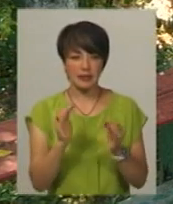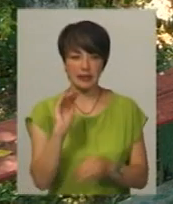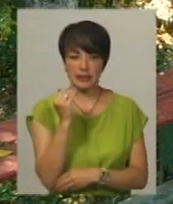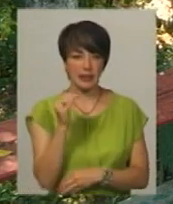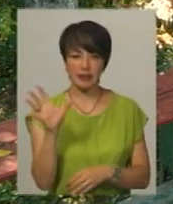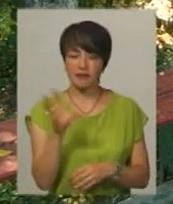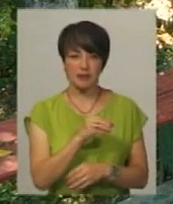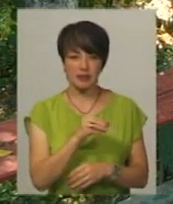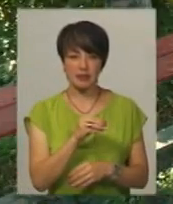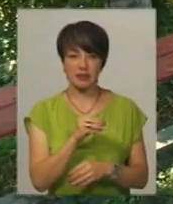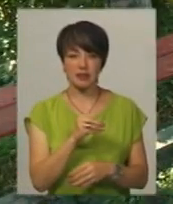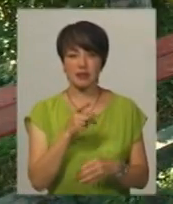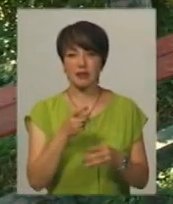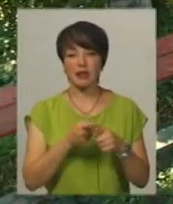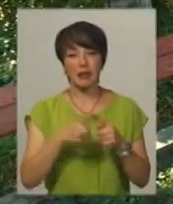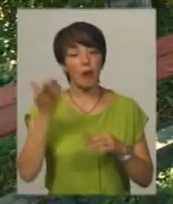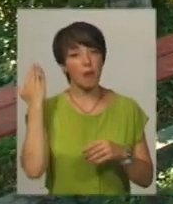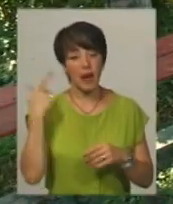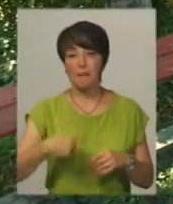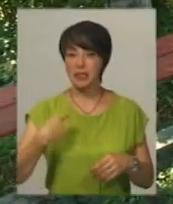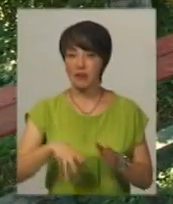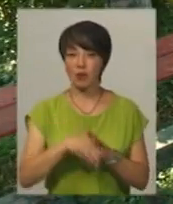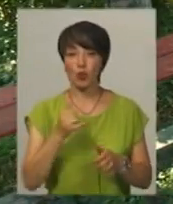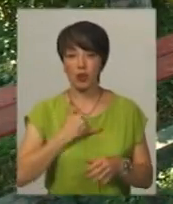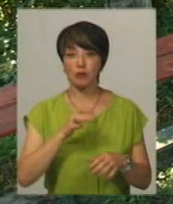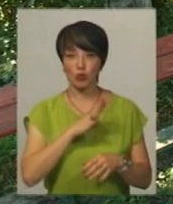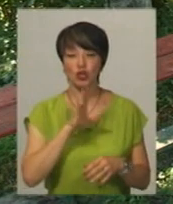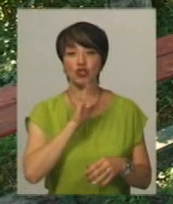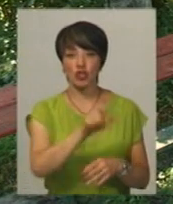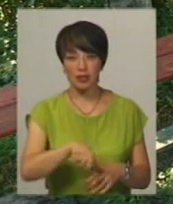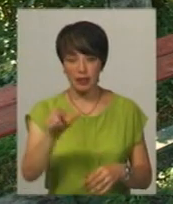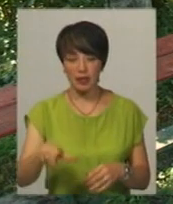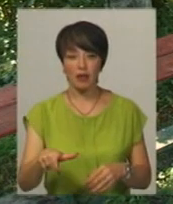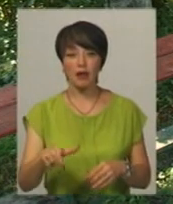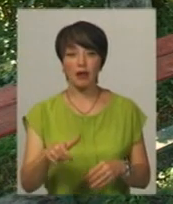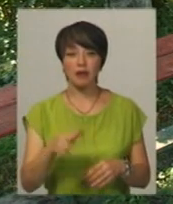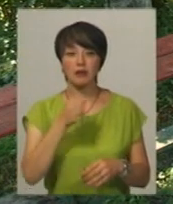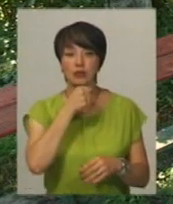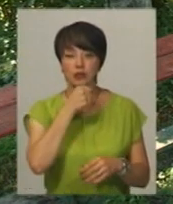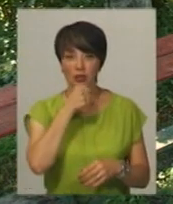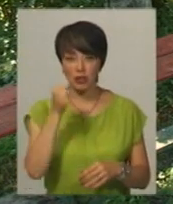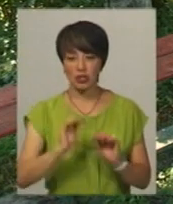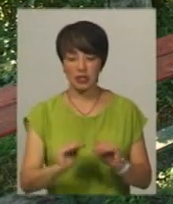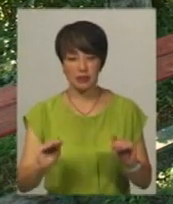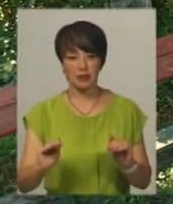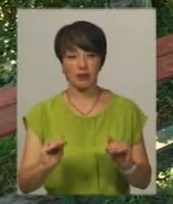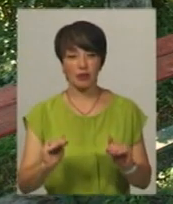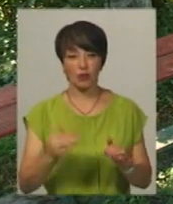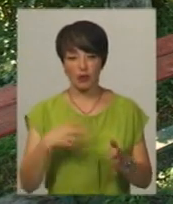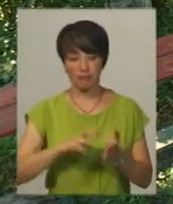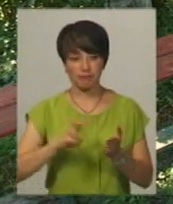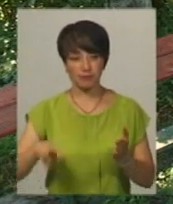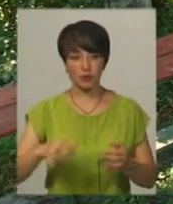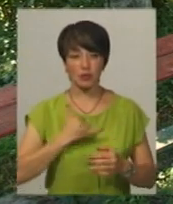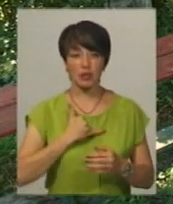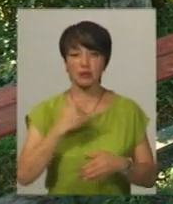всі, в принципі, і на грудному вигодованні. На попередніх президентських виборах у нас були такі жінки, у яких вже старші були дітки, які вже вибули від нас. І